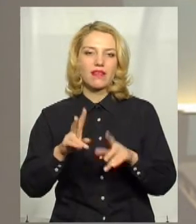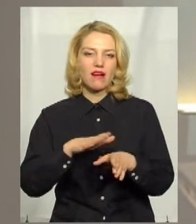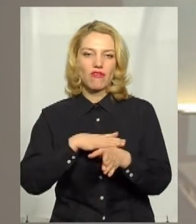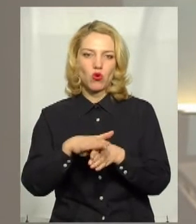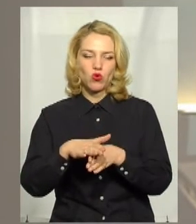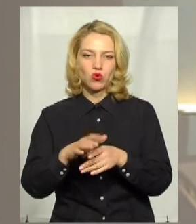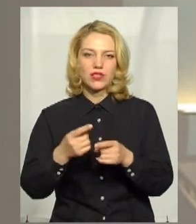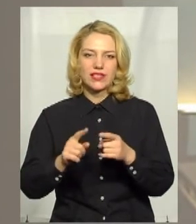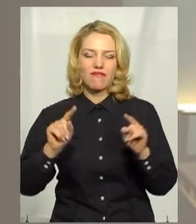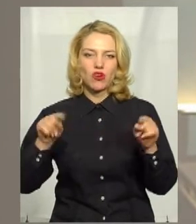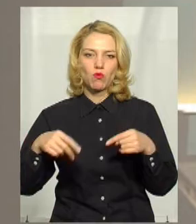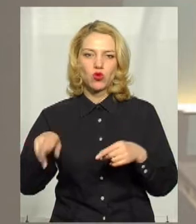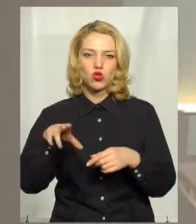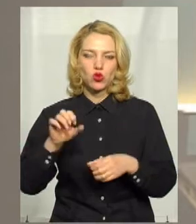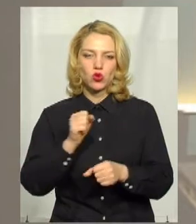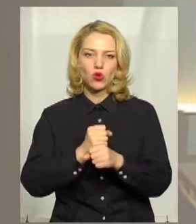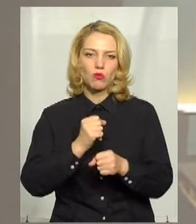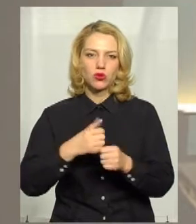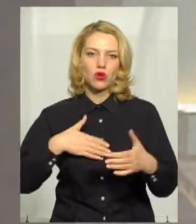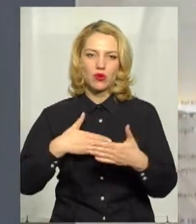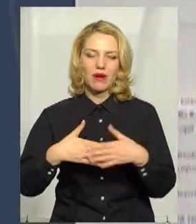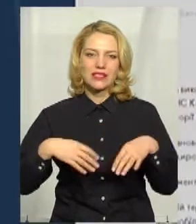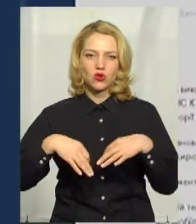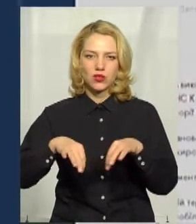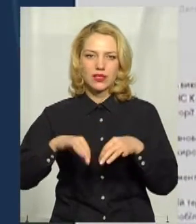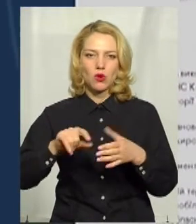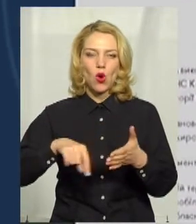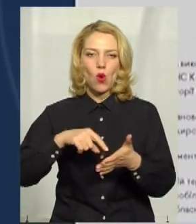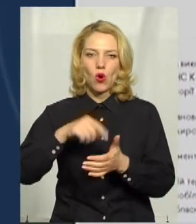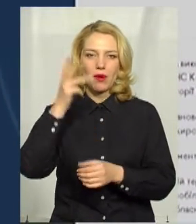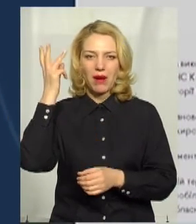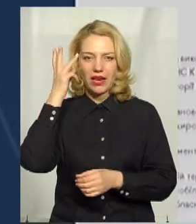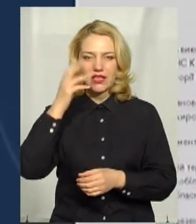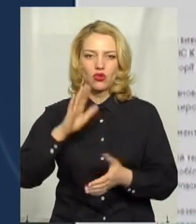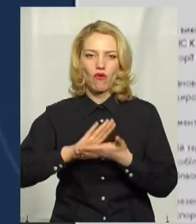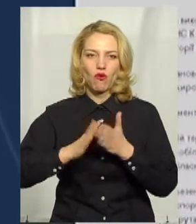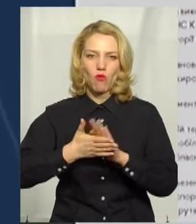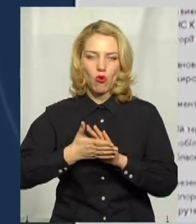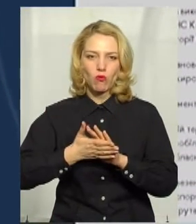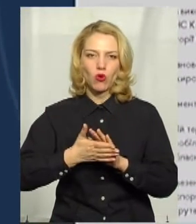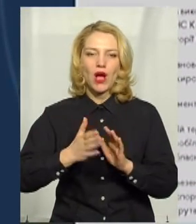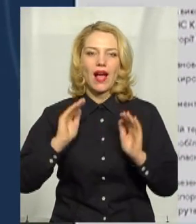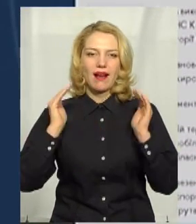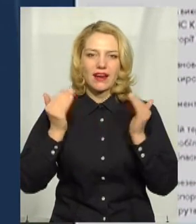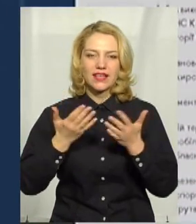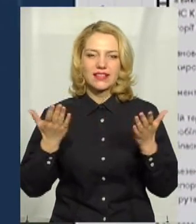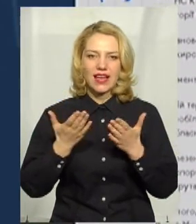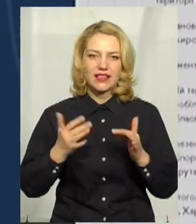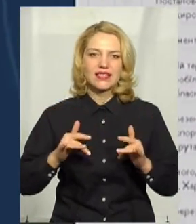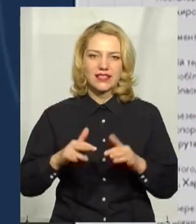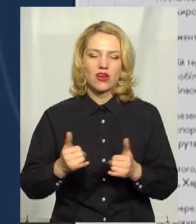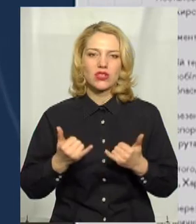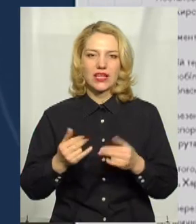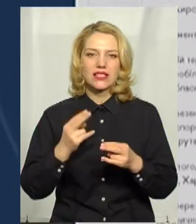виконуються вимоги щодо роботи громадського транспорту у Хмельницькому в умовах карантину? Які заходи для